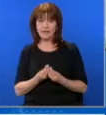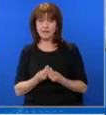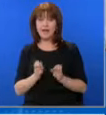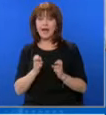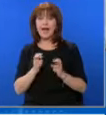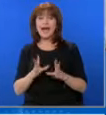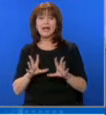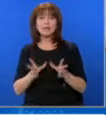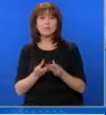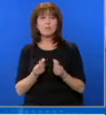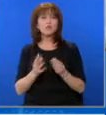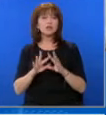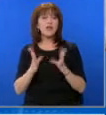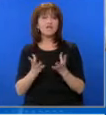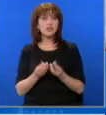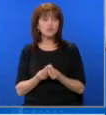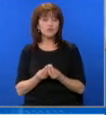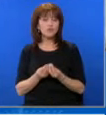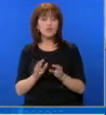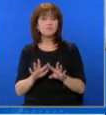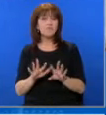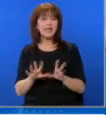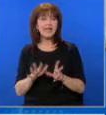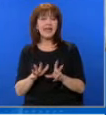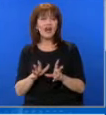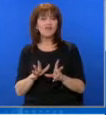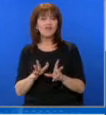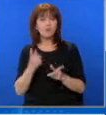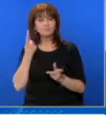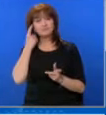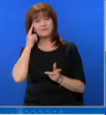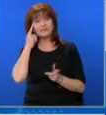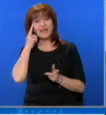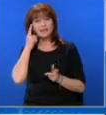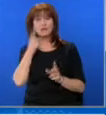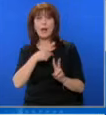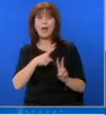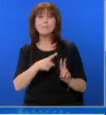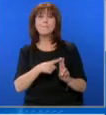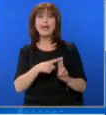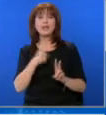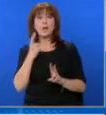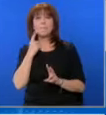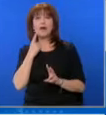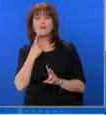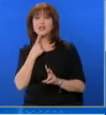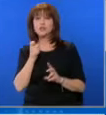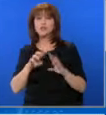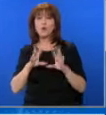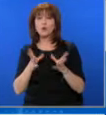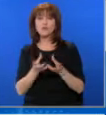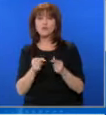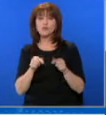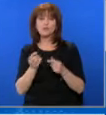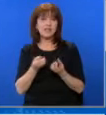Как започна всичко и какво е мнението на Петя Банкова, защо всичко това се случва, вижте